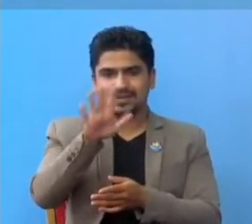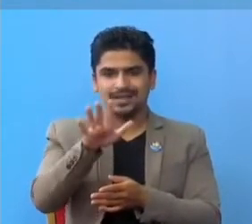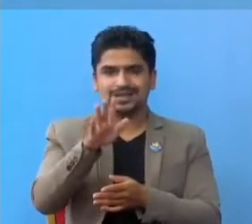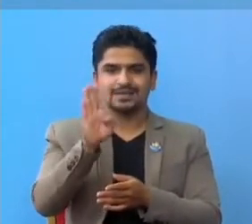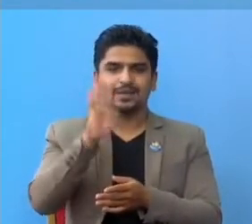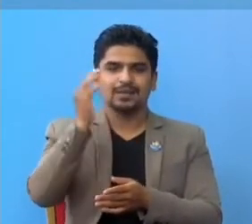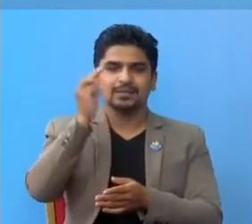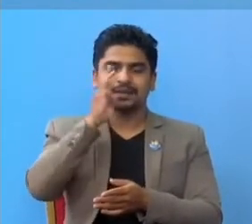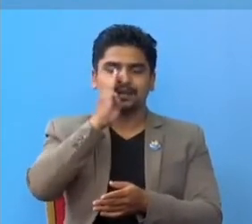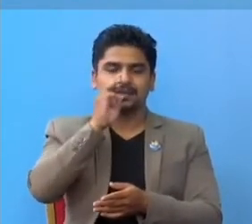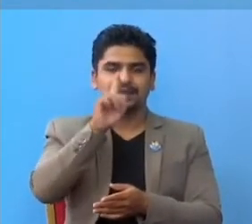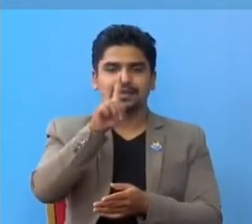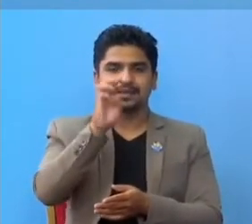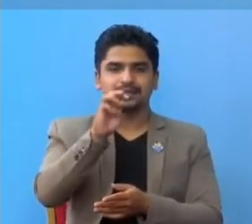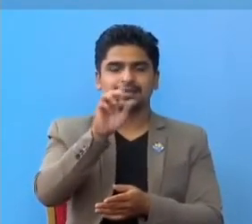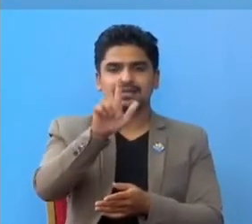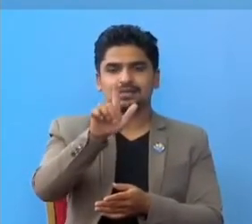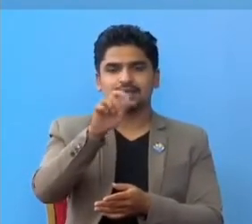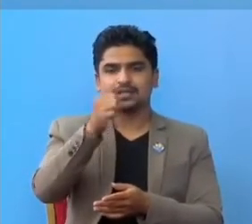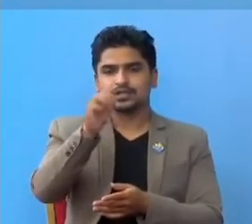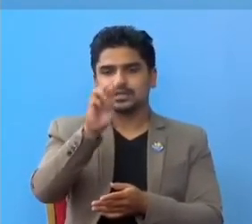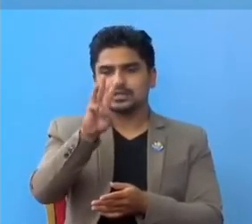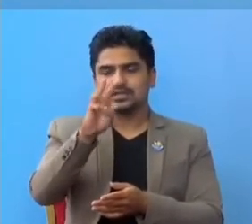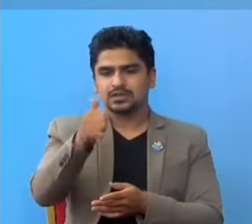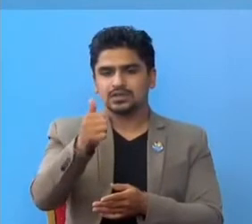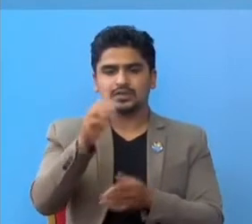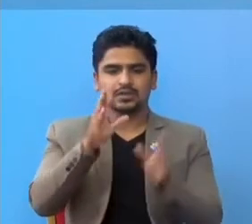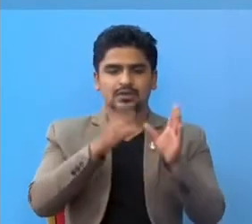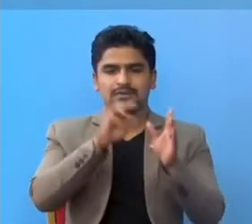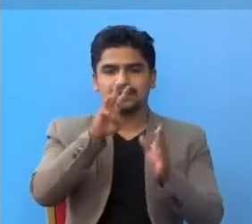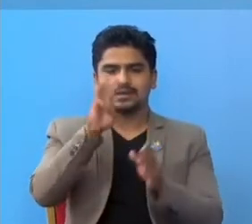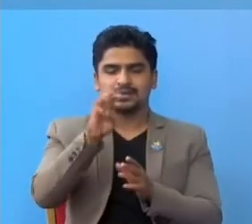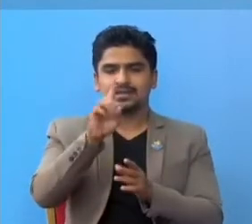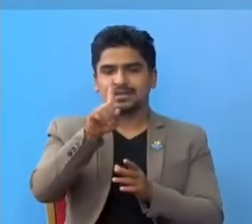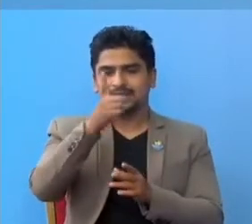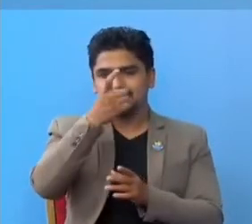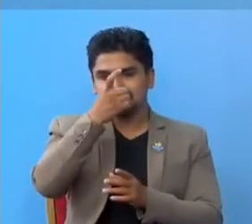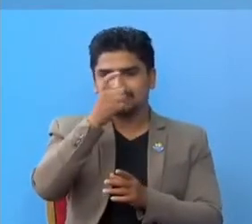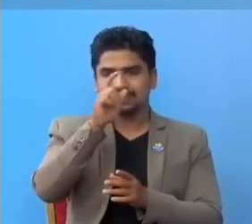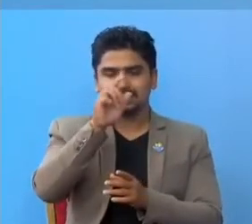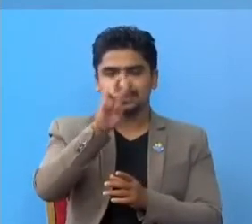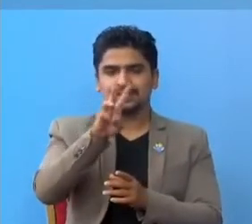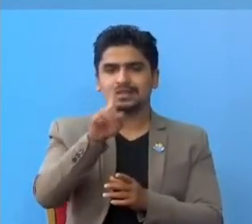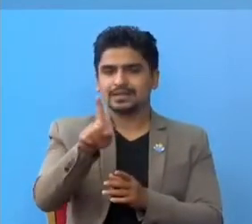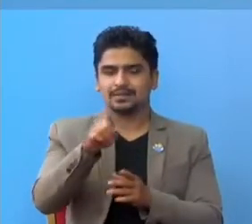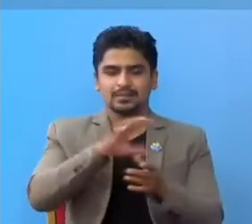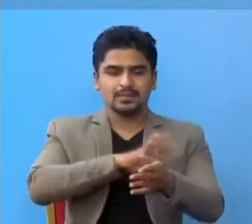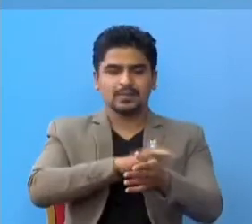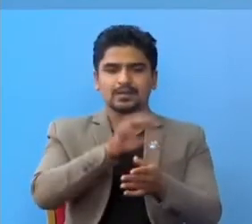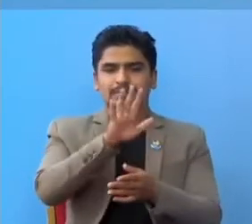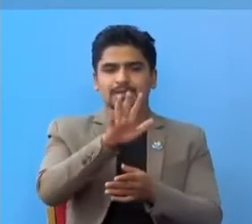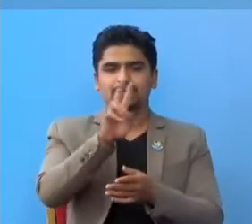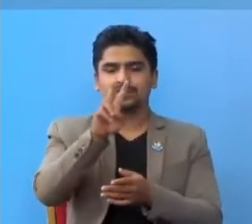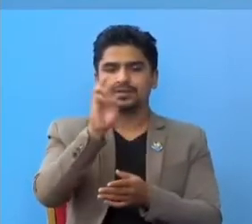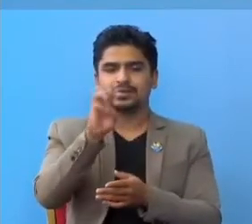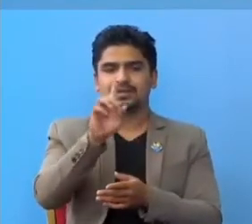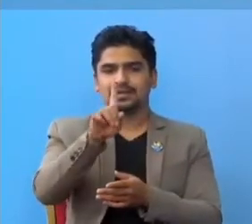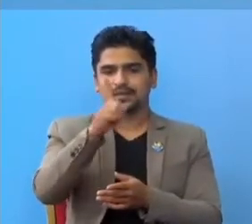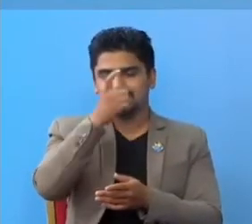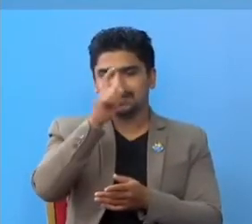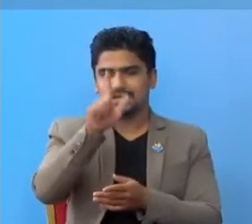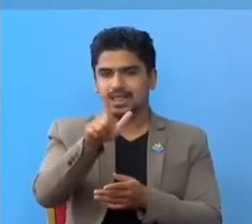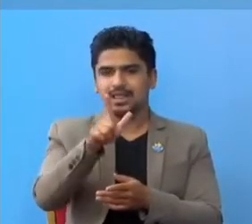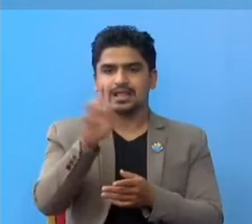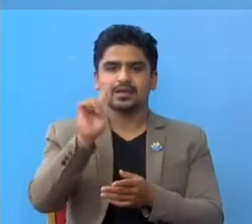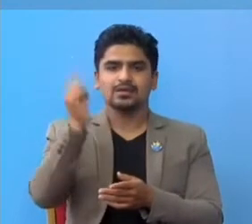बागमती प्रदेश मां 106-36, गंडगी प्रदेश मां 301-31, प्रदेश पाज मां 201-7,